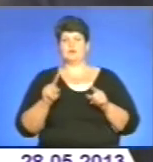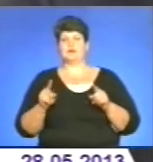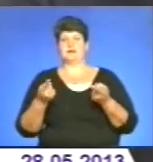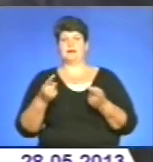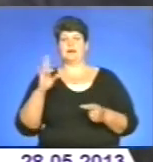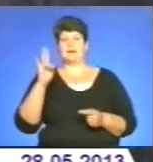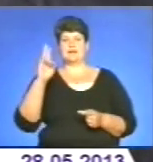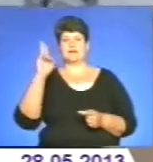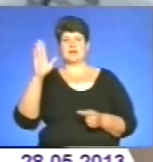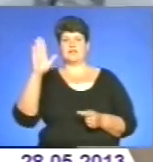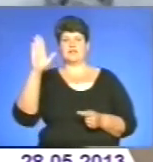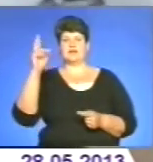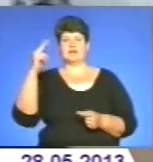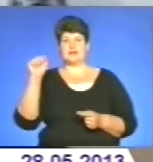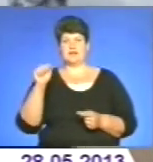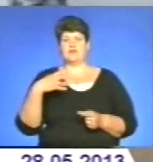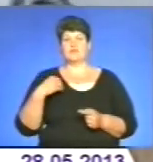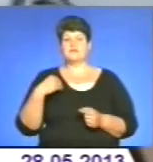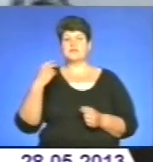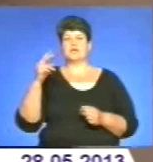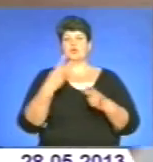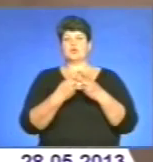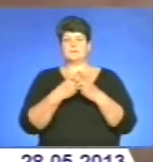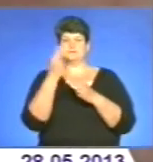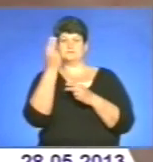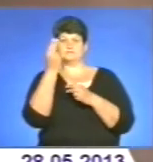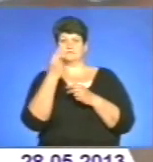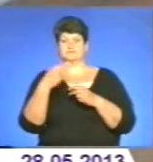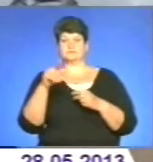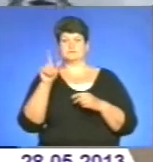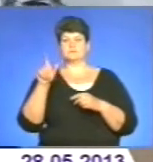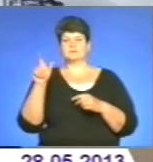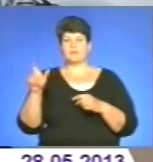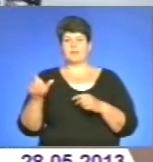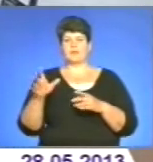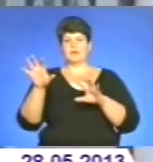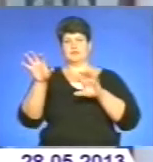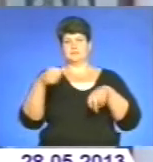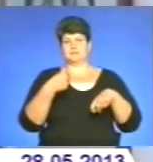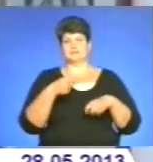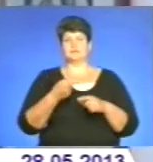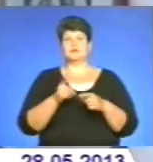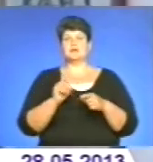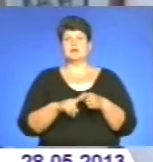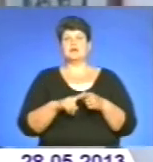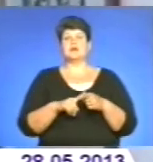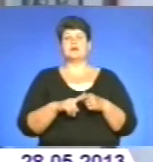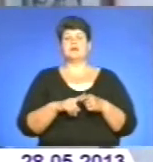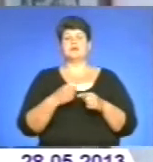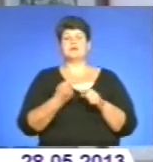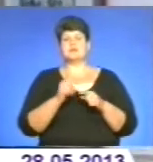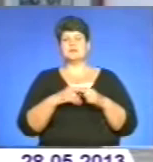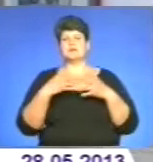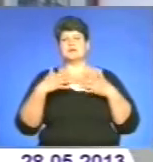-сти. У львівській тюрмі Ярослав робив замальовки в'язнів та нелюди, конвоїри їх відбирали. Однак всі ці драматичні